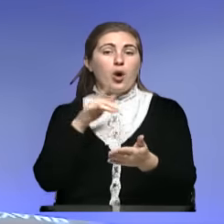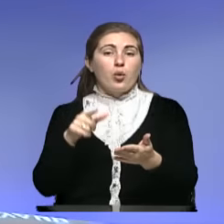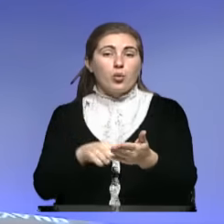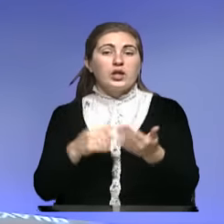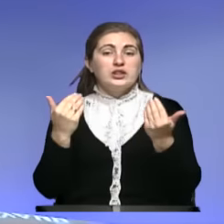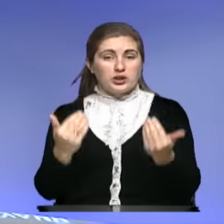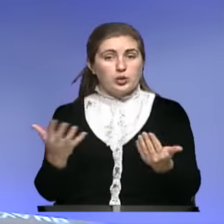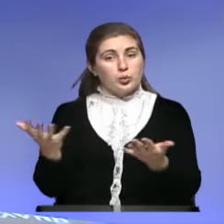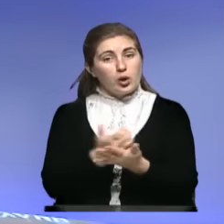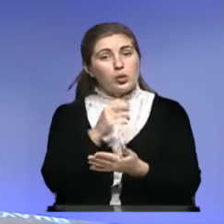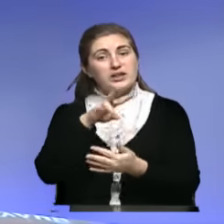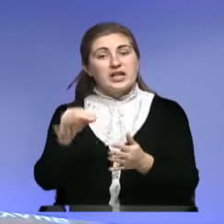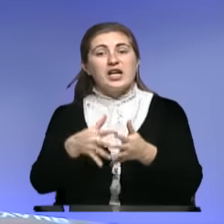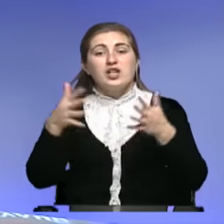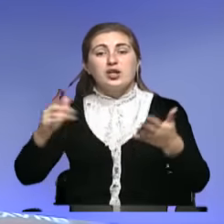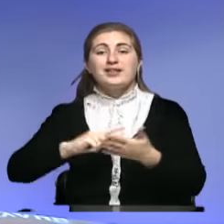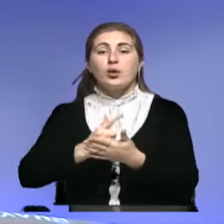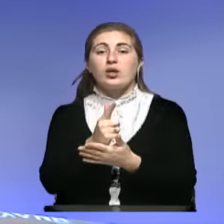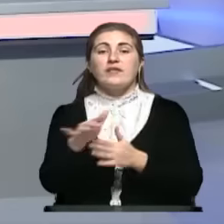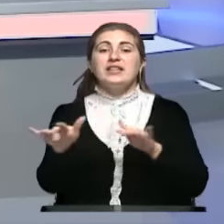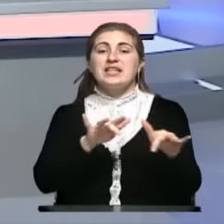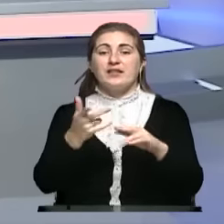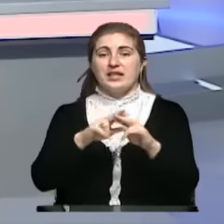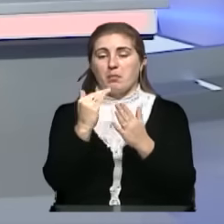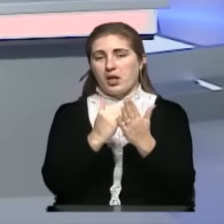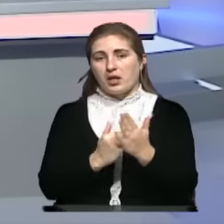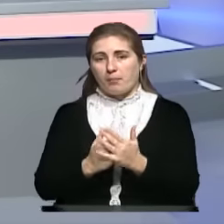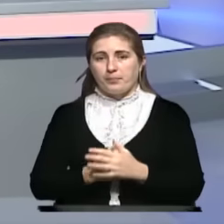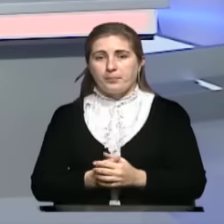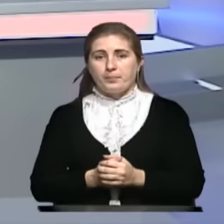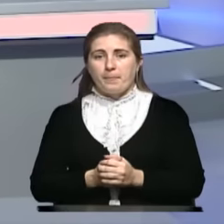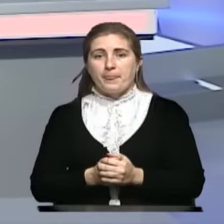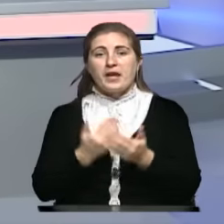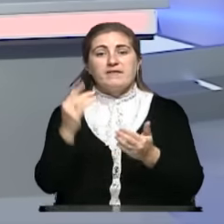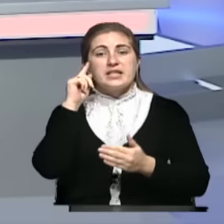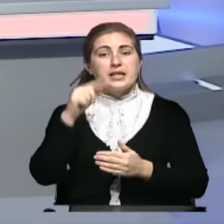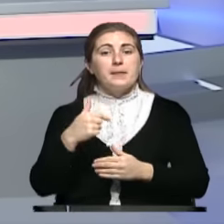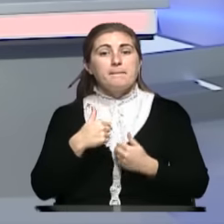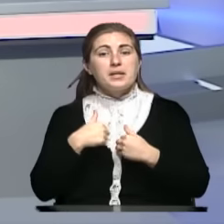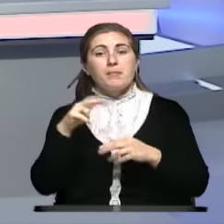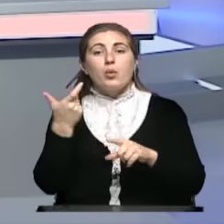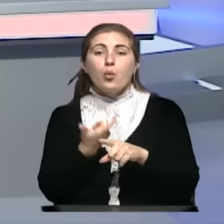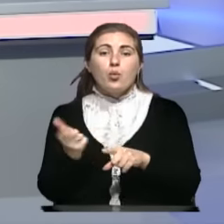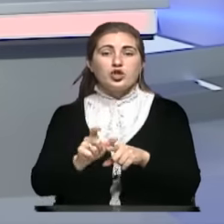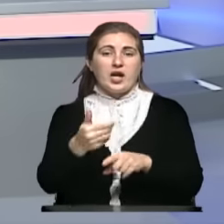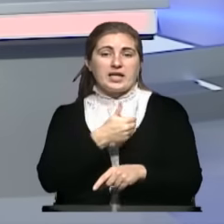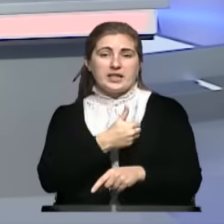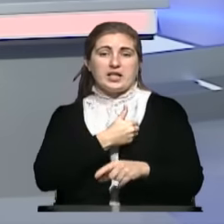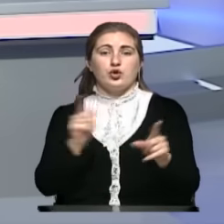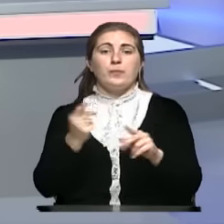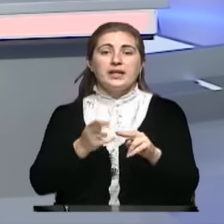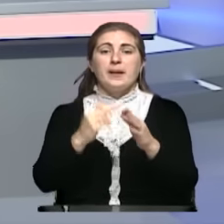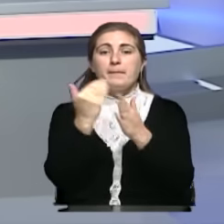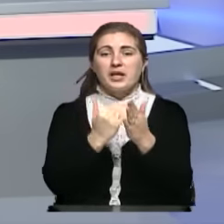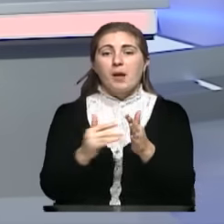Сейчас удалось ли расширить географию действия этих программ? Вы знаете, мне бы очень хотелось, чтобы эти программы